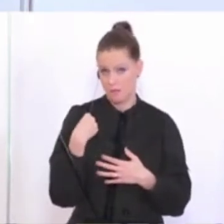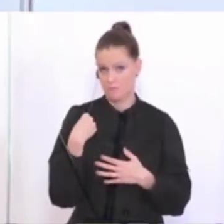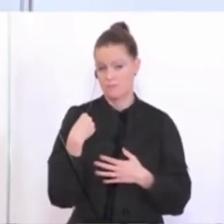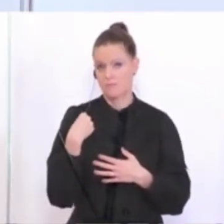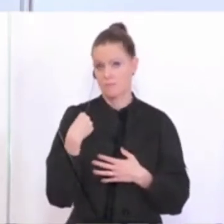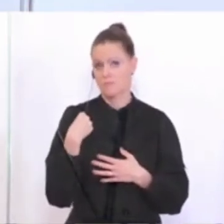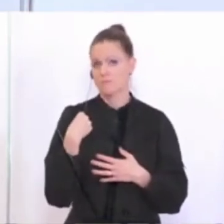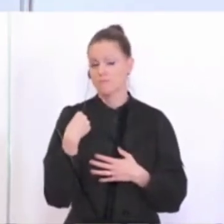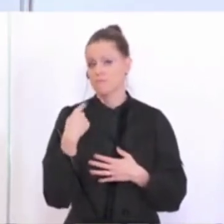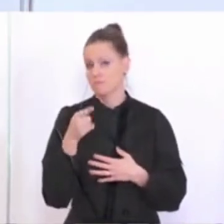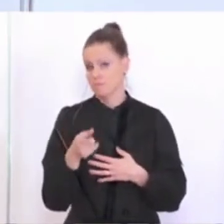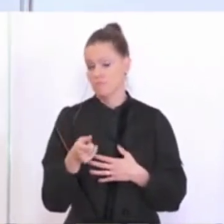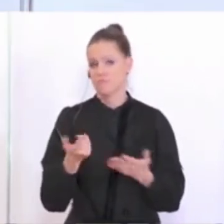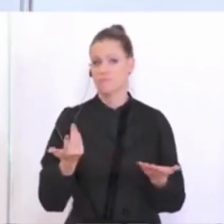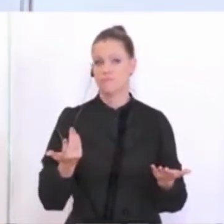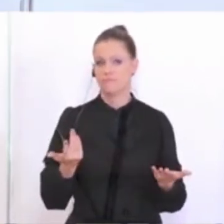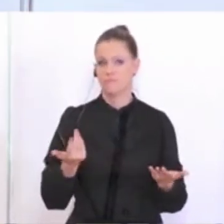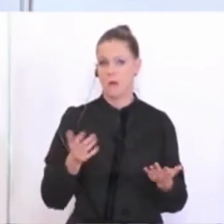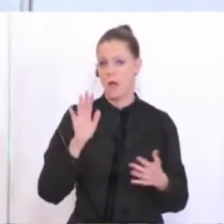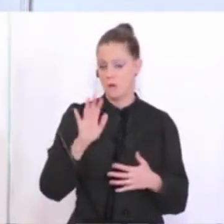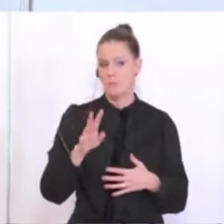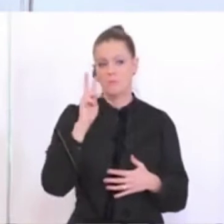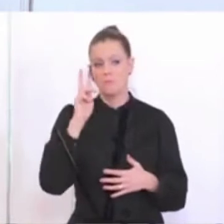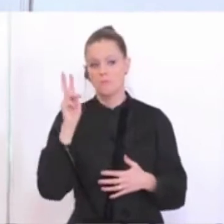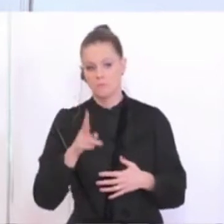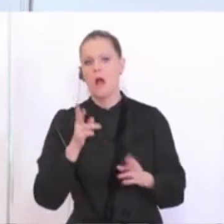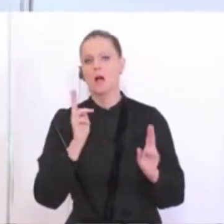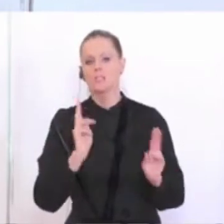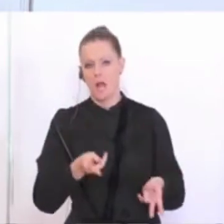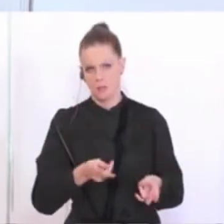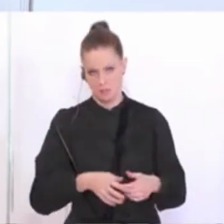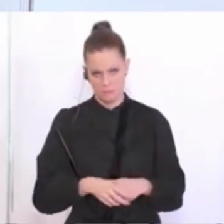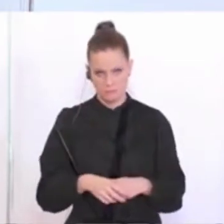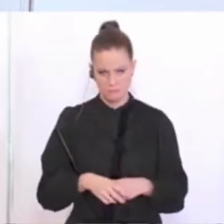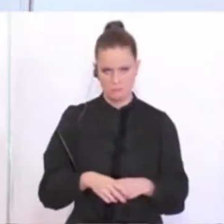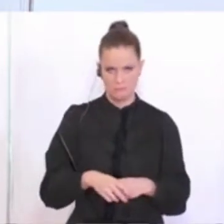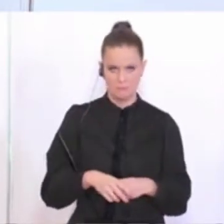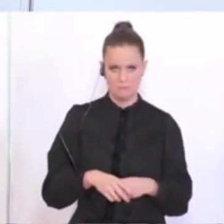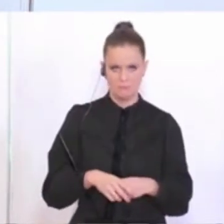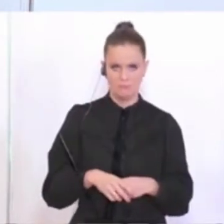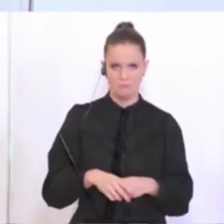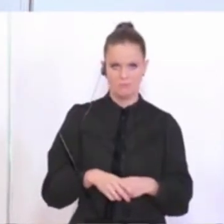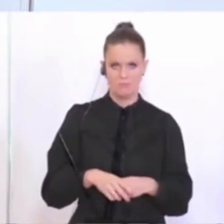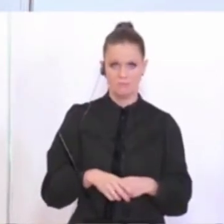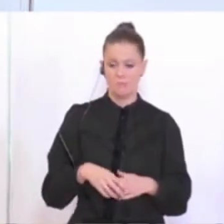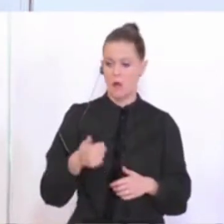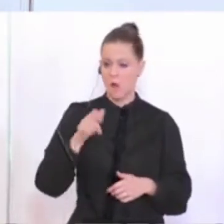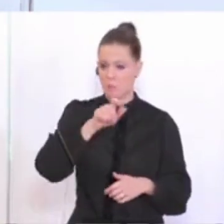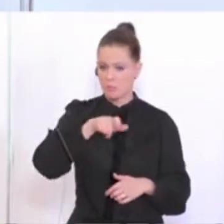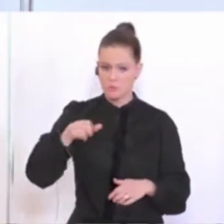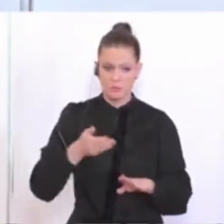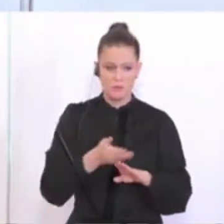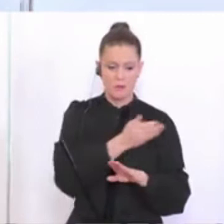dass das eigentlich aus ihrer Sicht sich ausgehen könnte. Selbst der eine oder andere, der vorher in Quarantäne geht, wäre